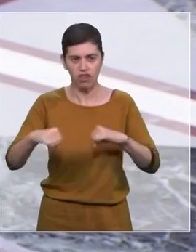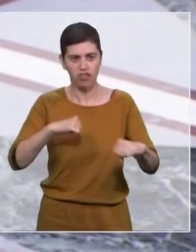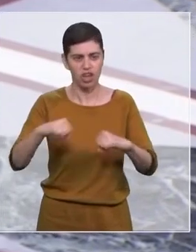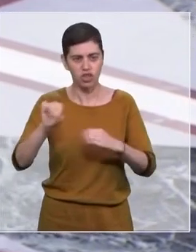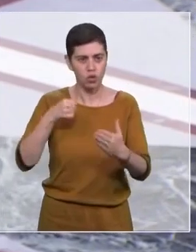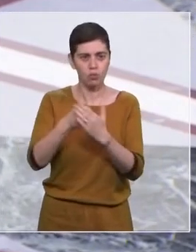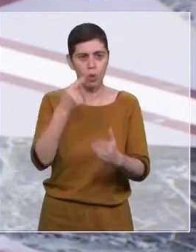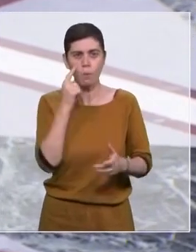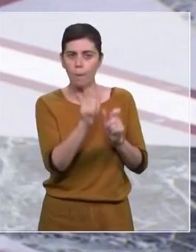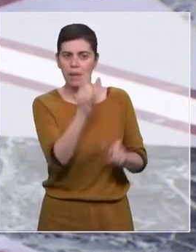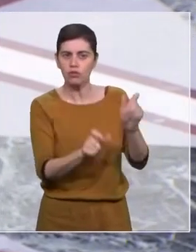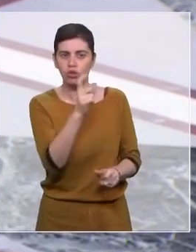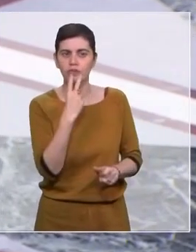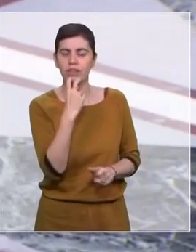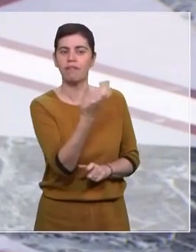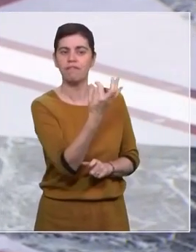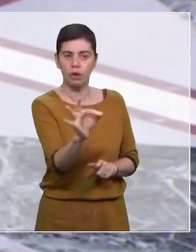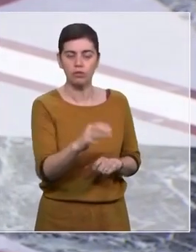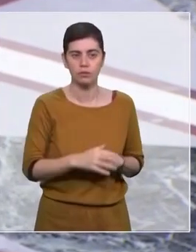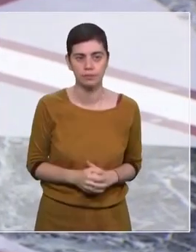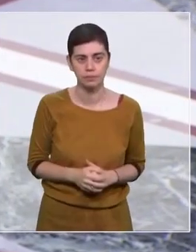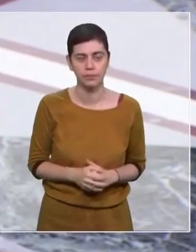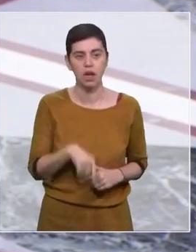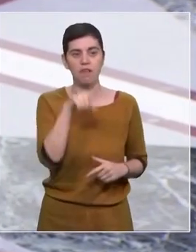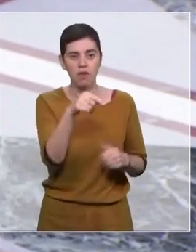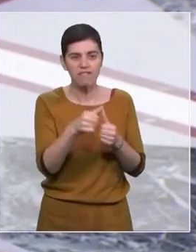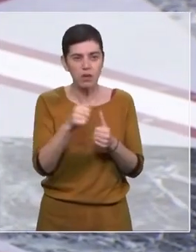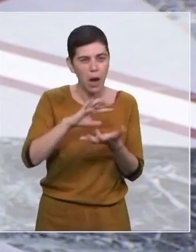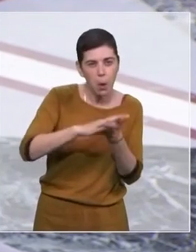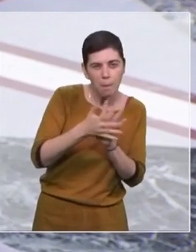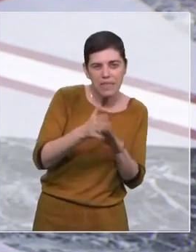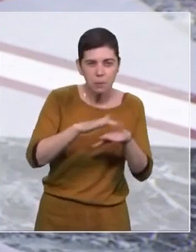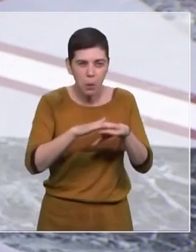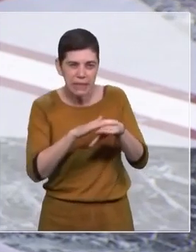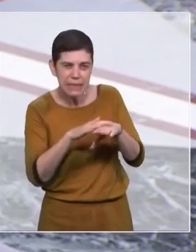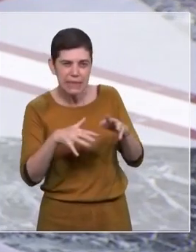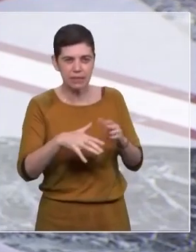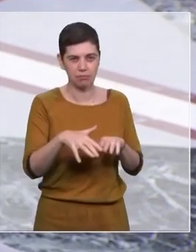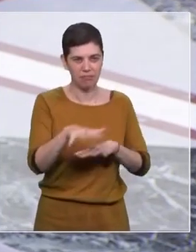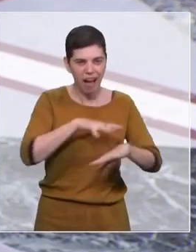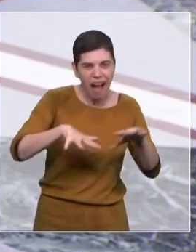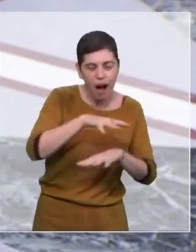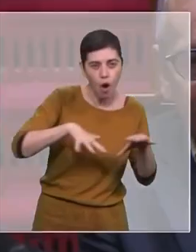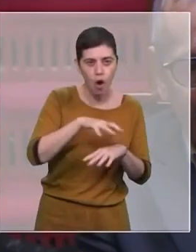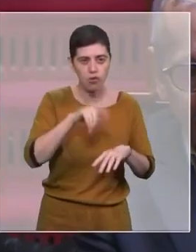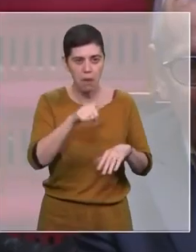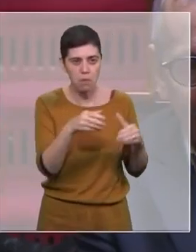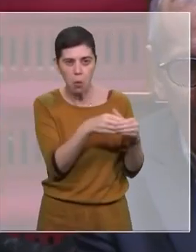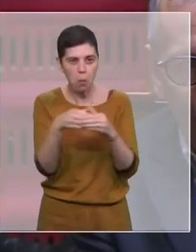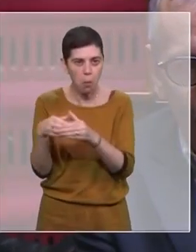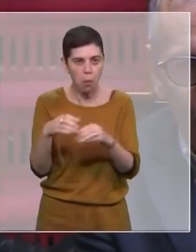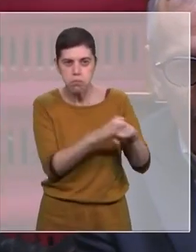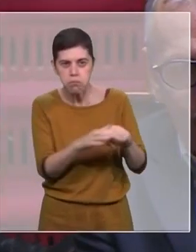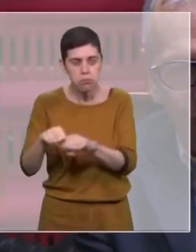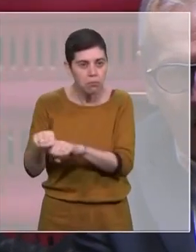au service des Français. C'est pourquoi, malgré vos calculs politiciens, malgré vos alliances contre nature, nous continuerons